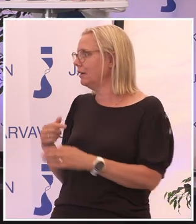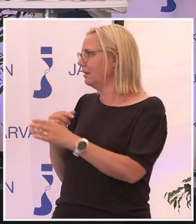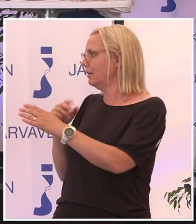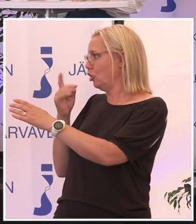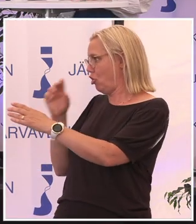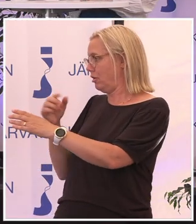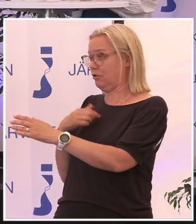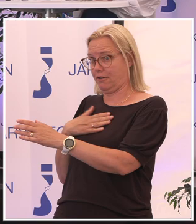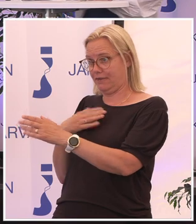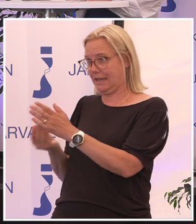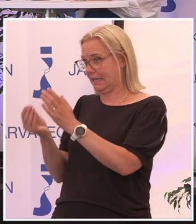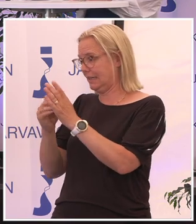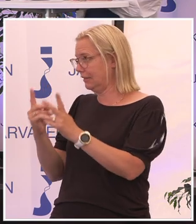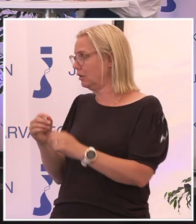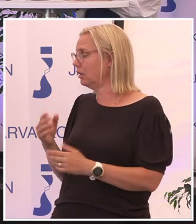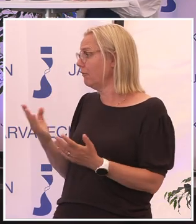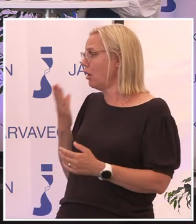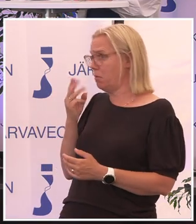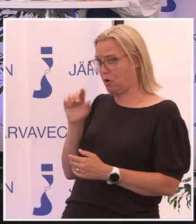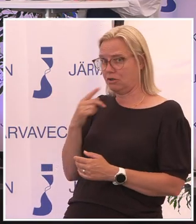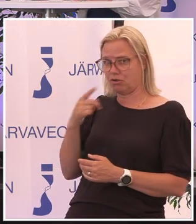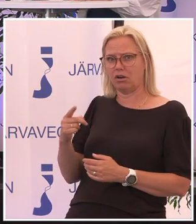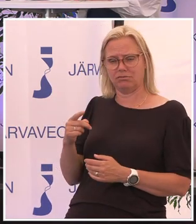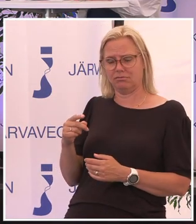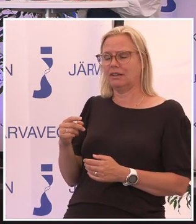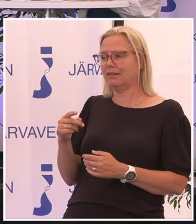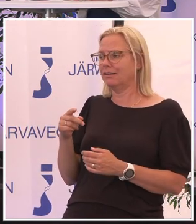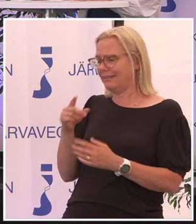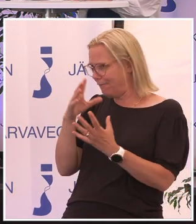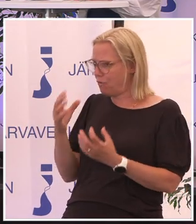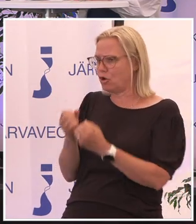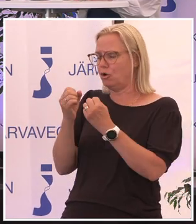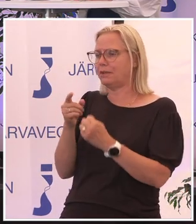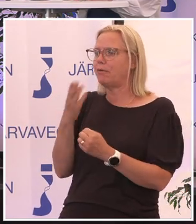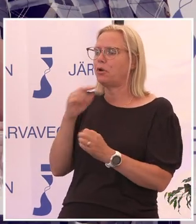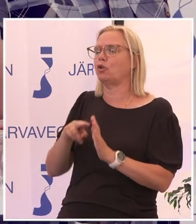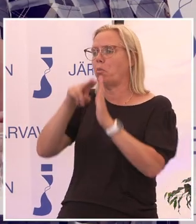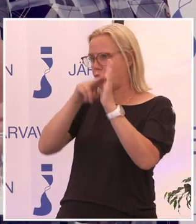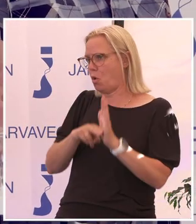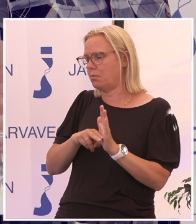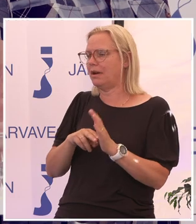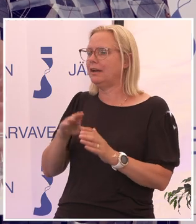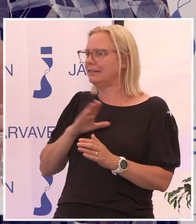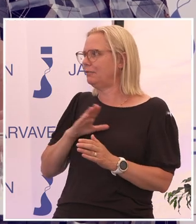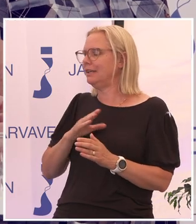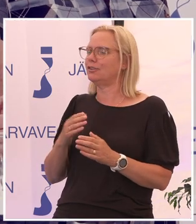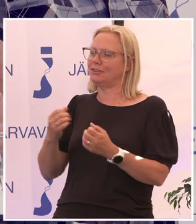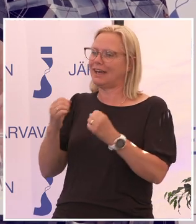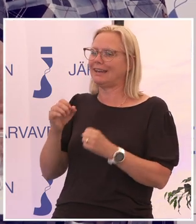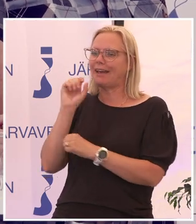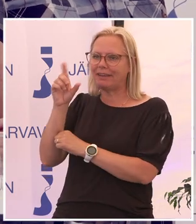att det du är inne på Malin tycker jag är, det ringar in det vi menar med det här med normer. Att det finns så starka digitala normer.